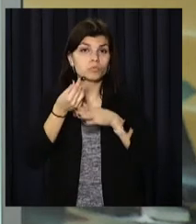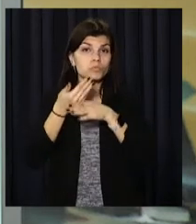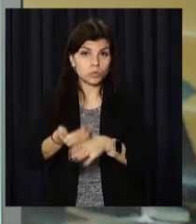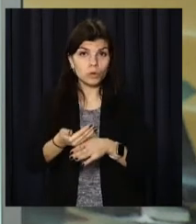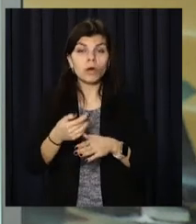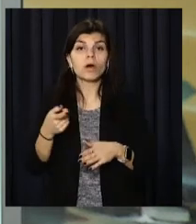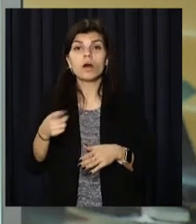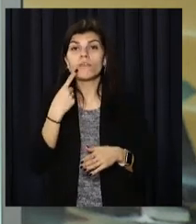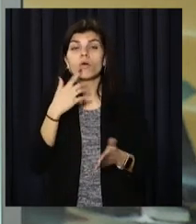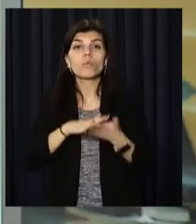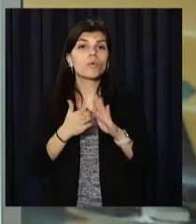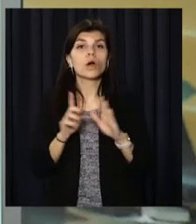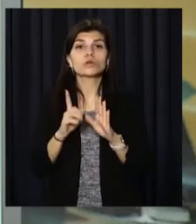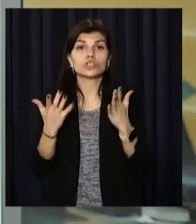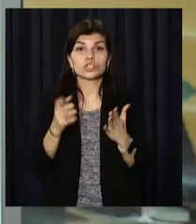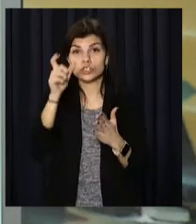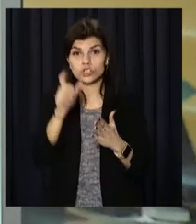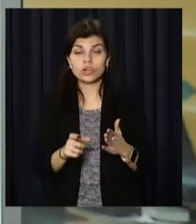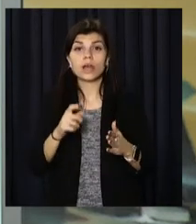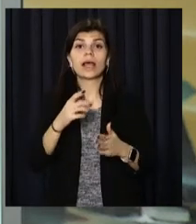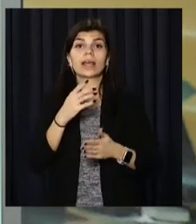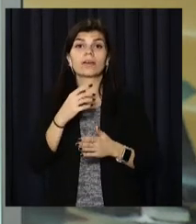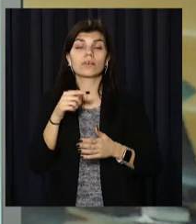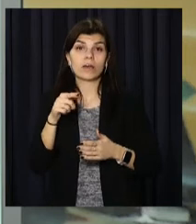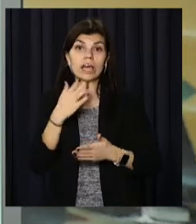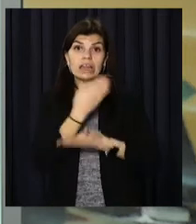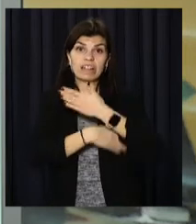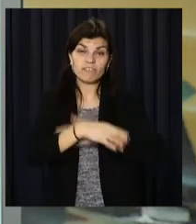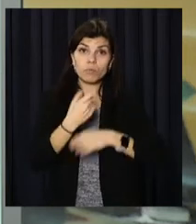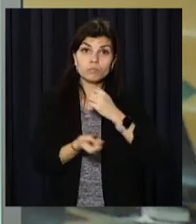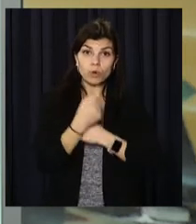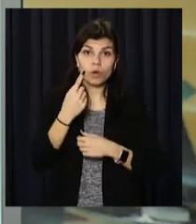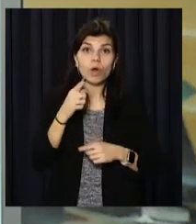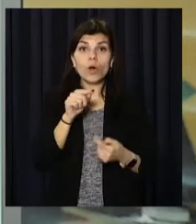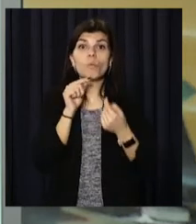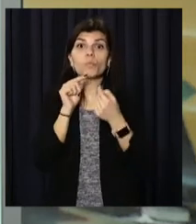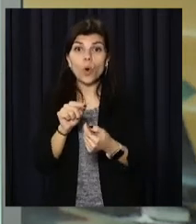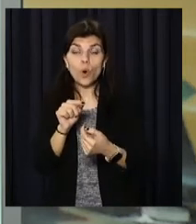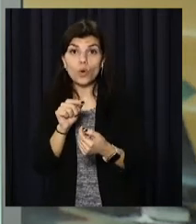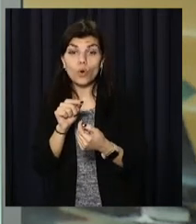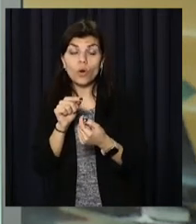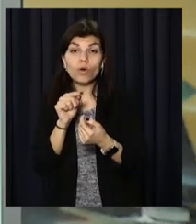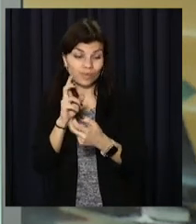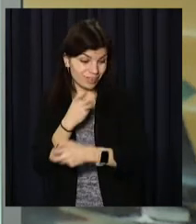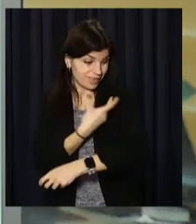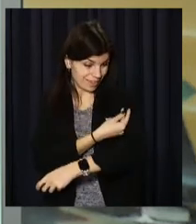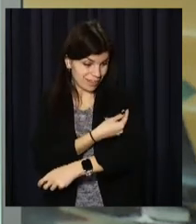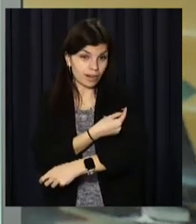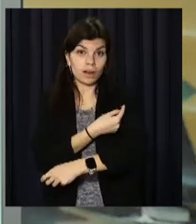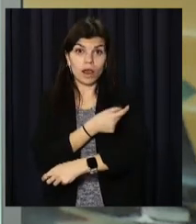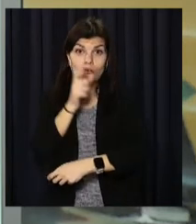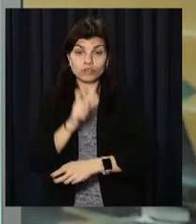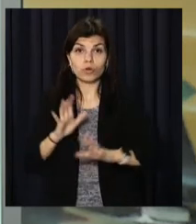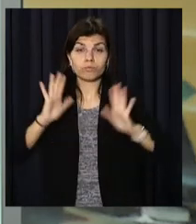розраховувати за умови, якщо встановлена інвалідність, що виникла через використання антикоронавірусного препарату чи вакцини. Відтак,